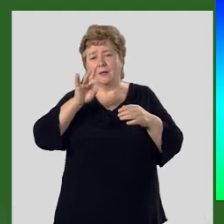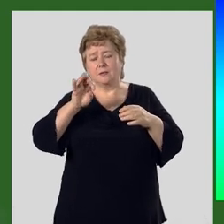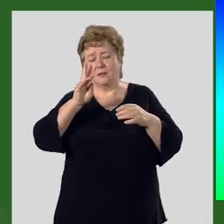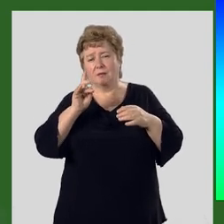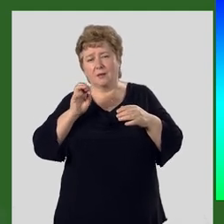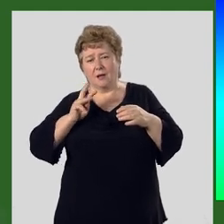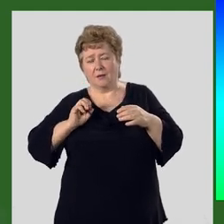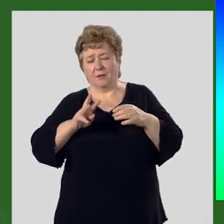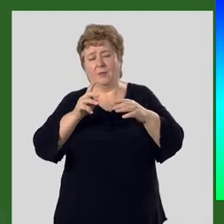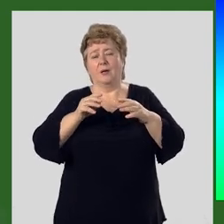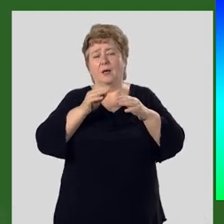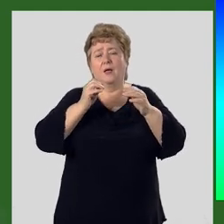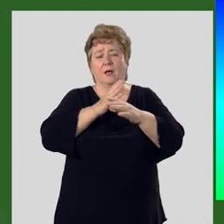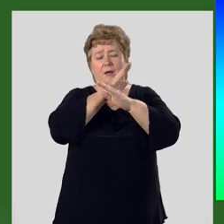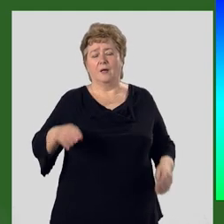хребет.